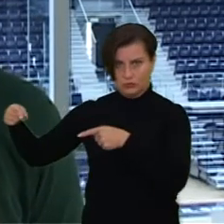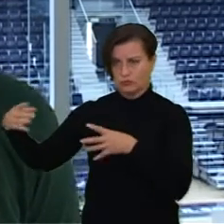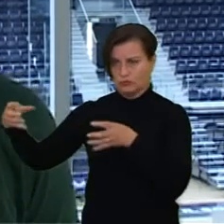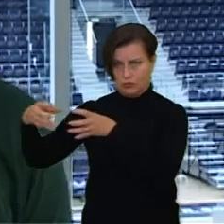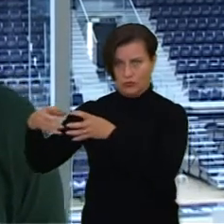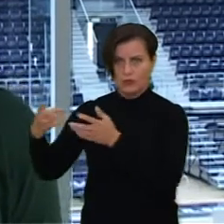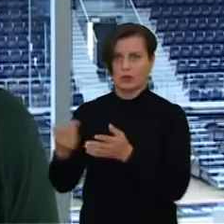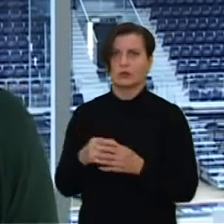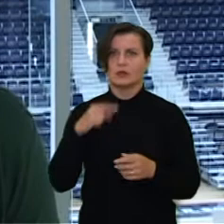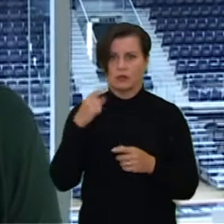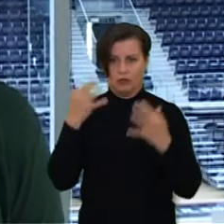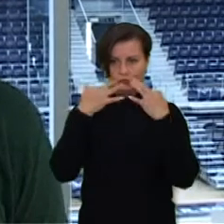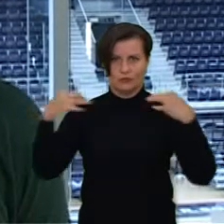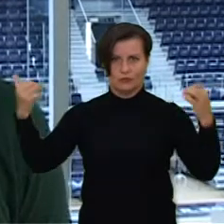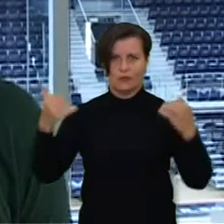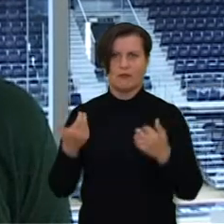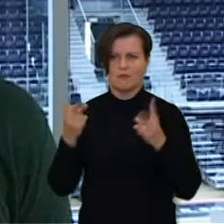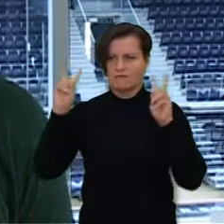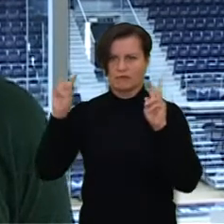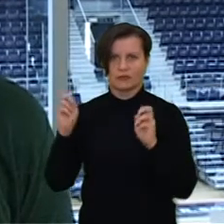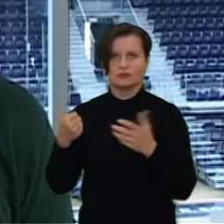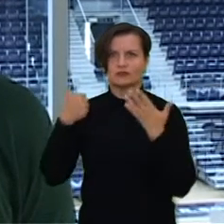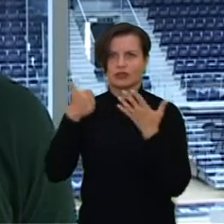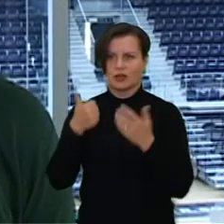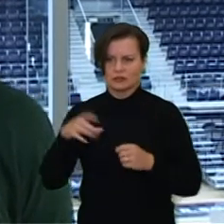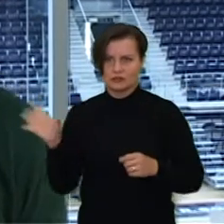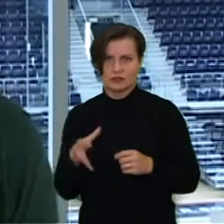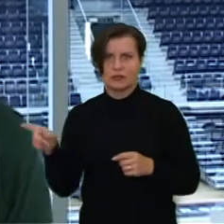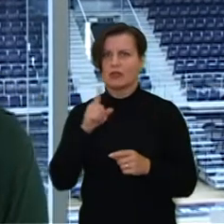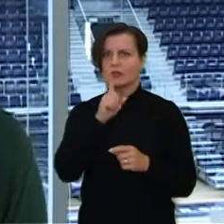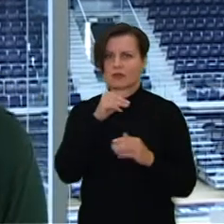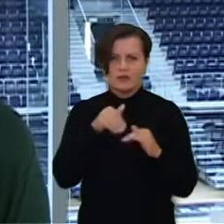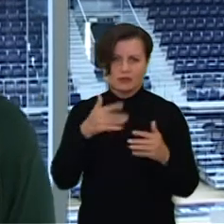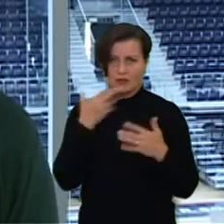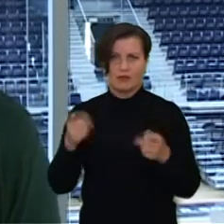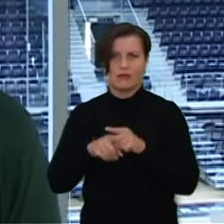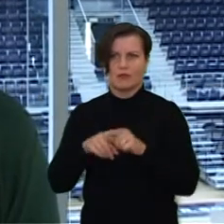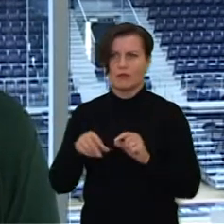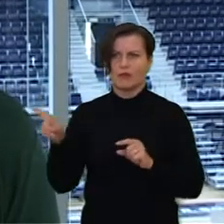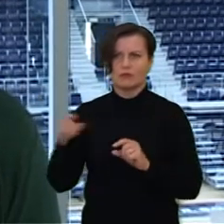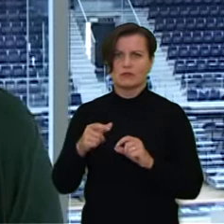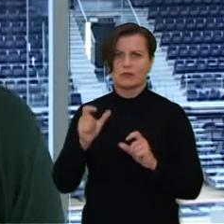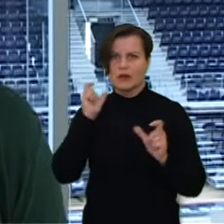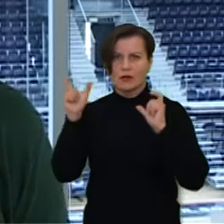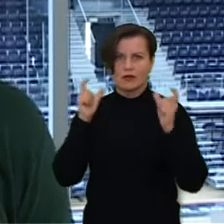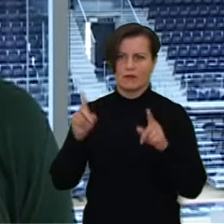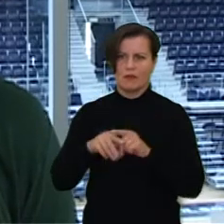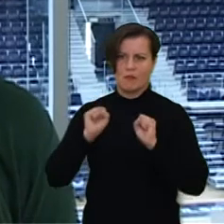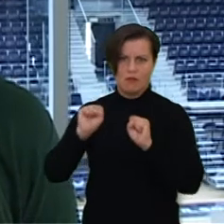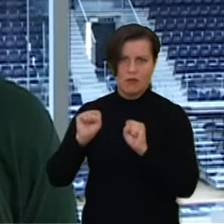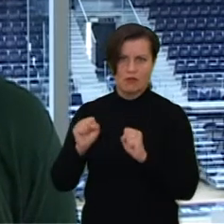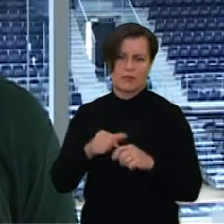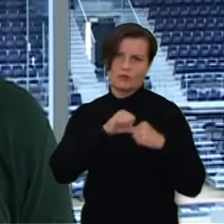kaip sako žiūrovai, šeštas žaidėjas. Jeigu netylį tribūnose palaikymas būna nuo